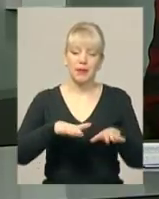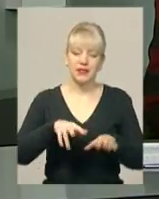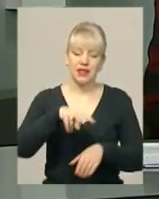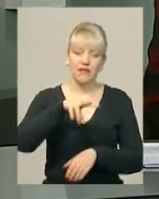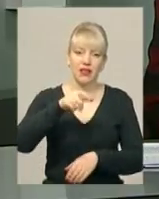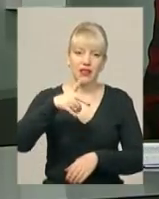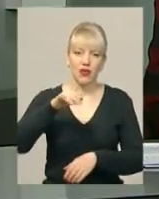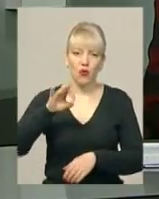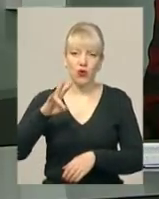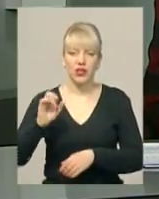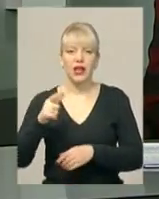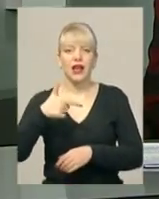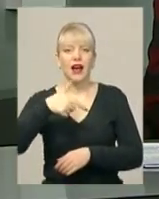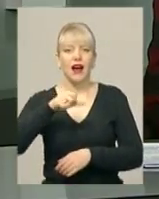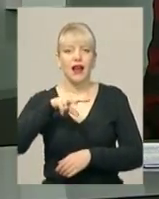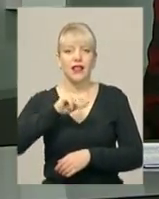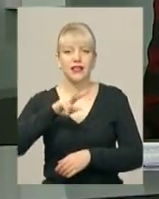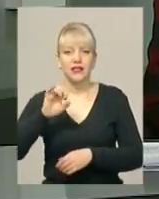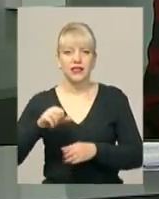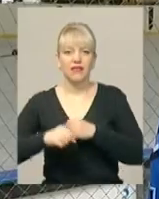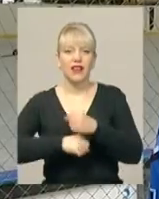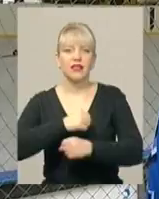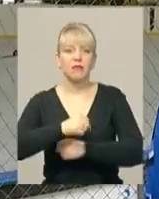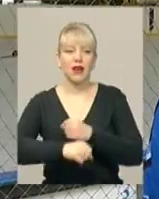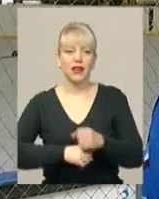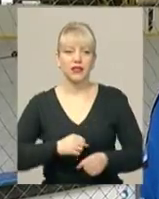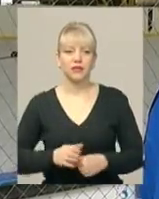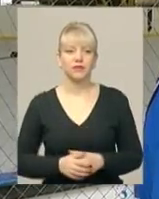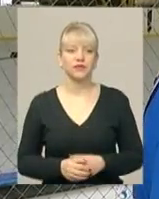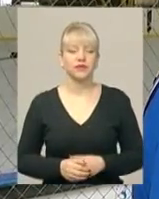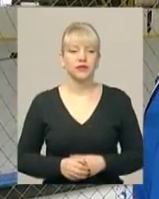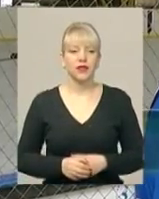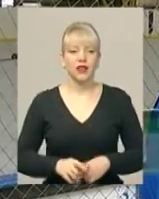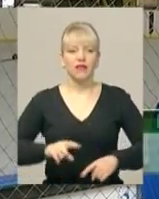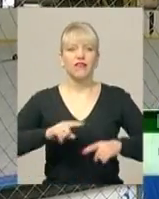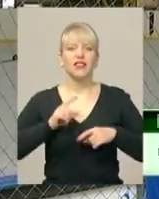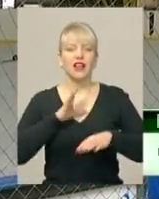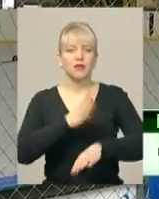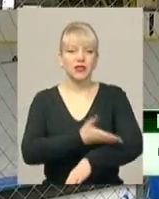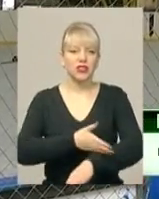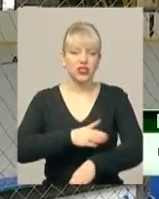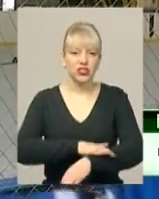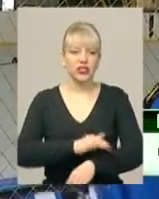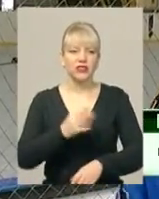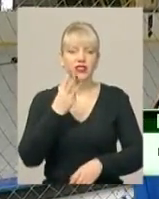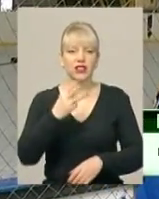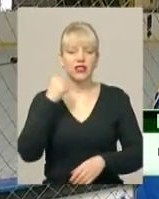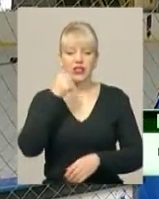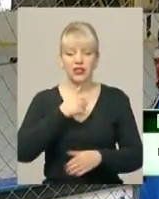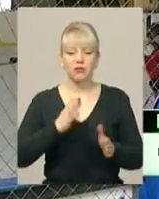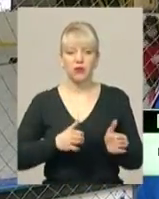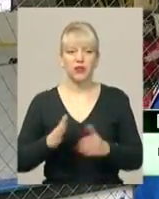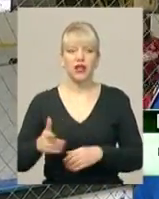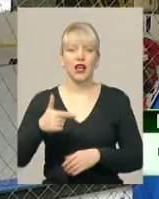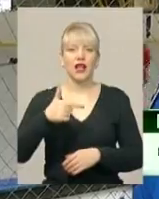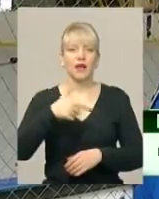Тернополя. Грали команди до двох перемог. Дуже тяжка гра. Фінал взагалі тяжкий. вже третій рік по підряд ми граємо з